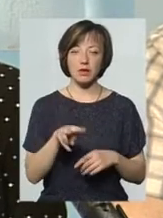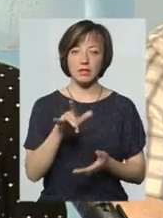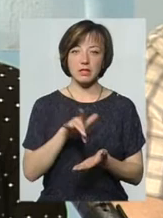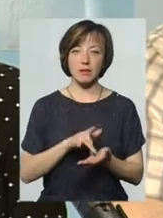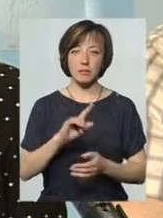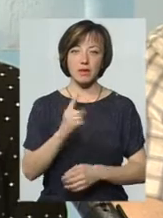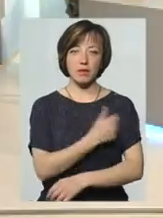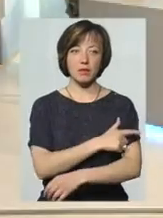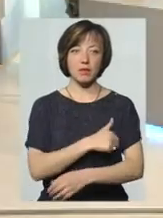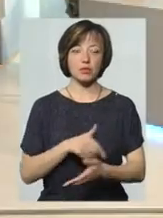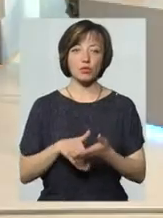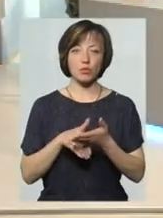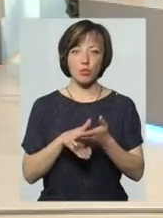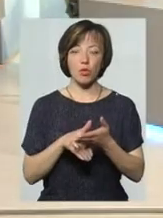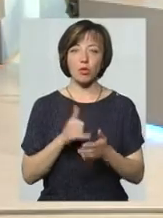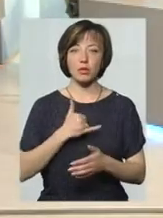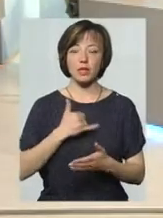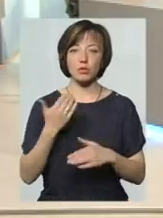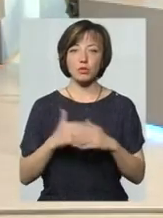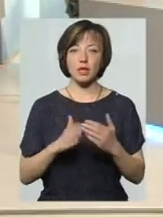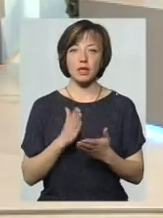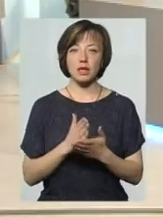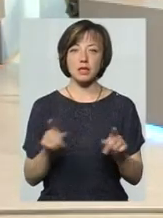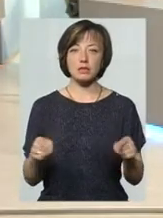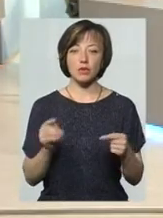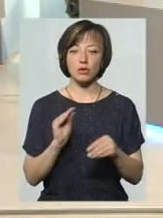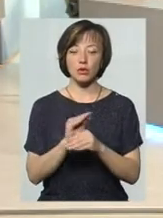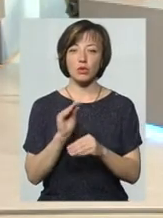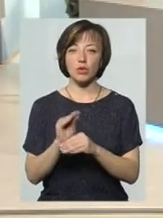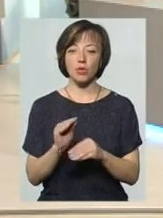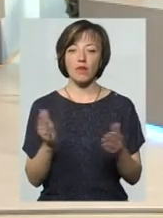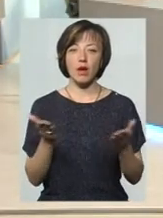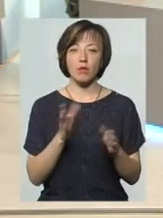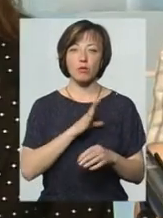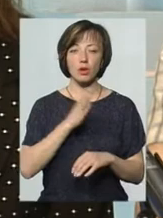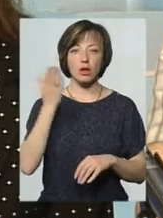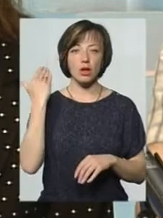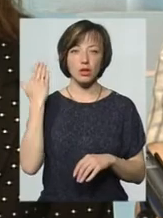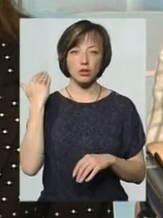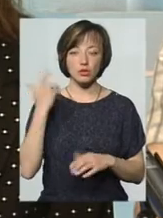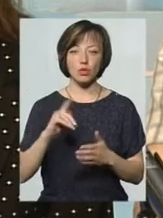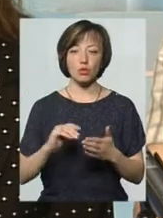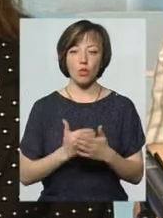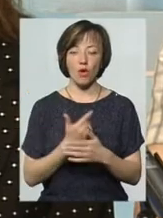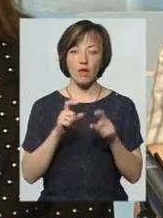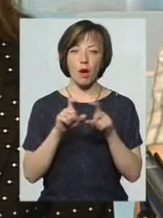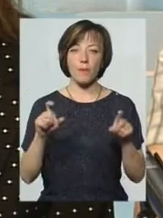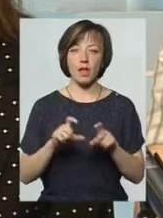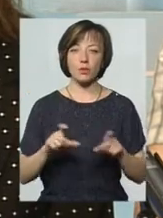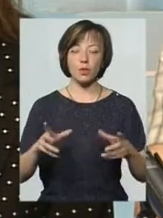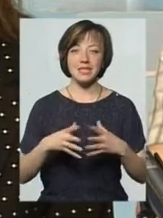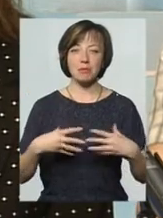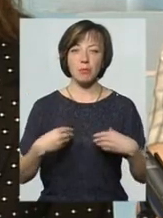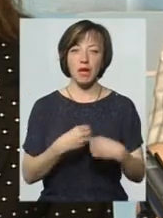медико-санітарної допомоги. В нас вже є створені додатково до тих, які були раніше, нові амбулаторії сімейної